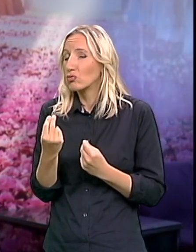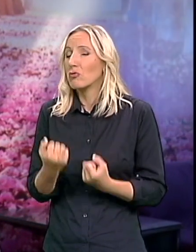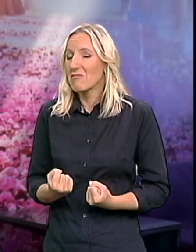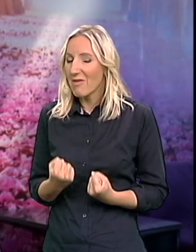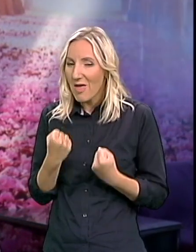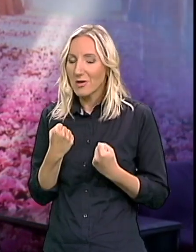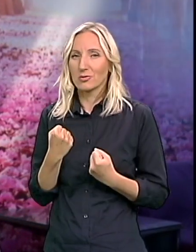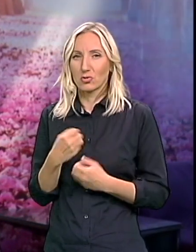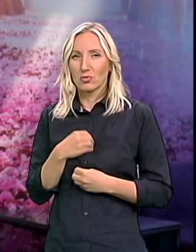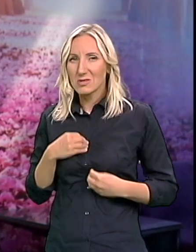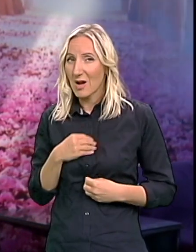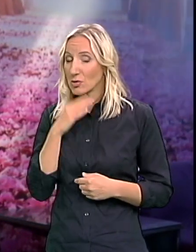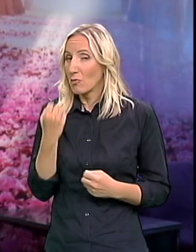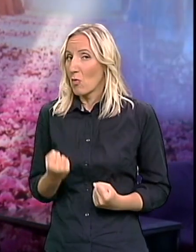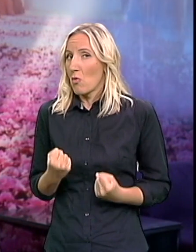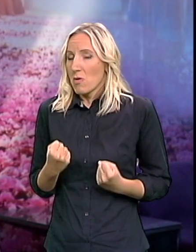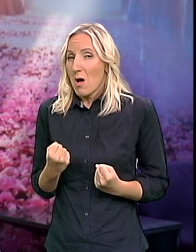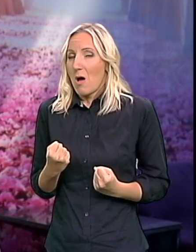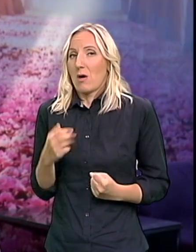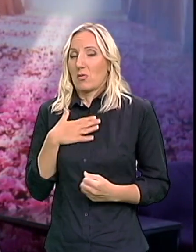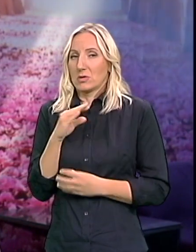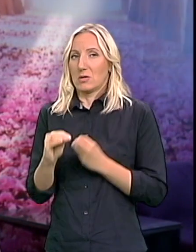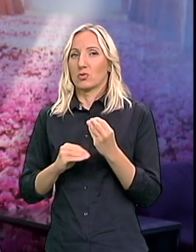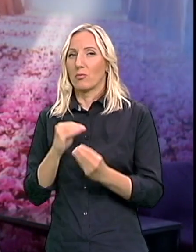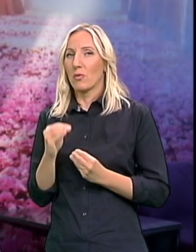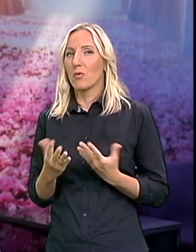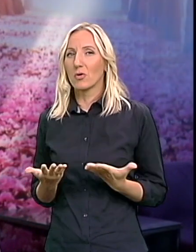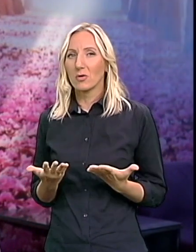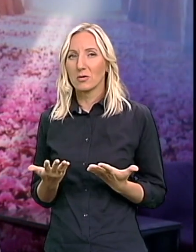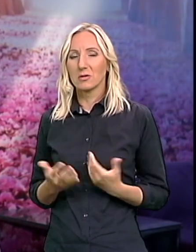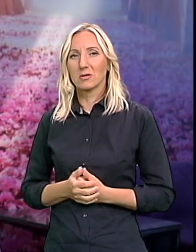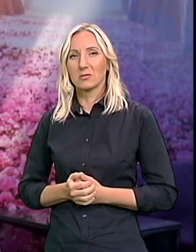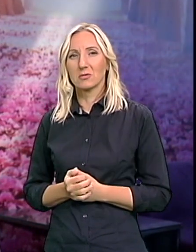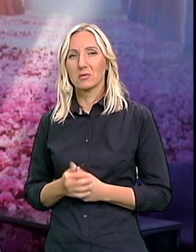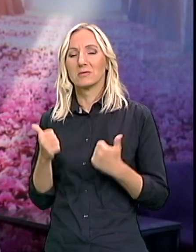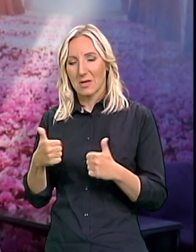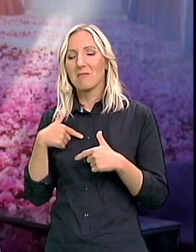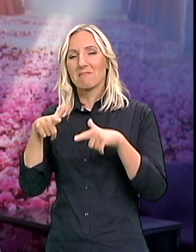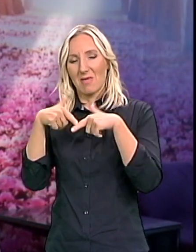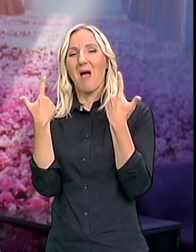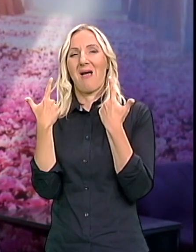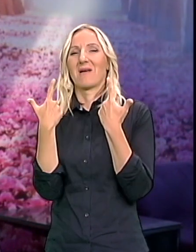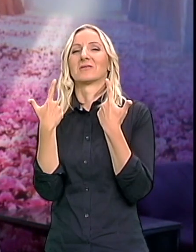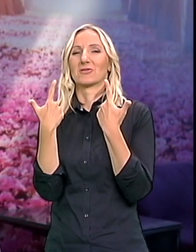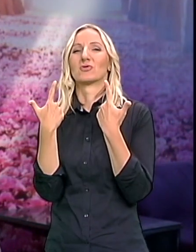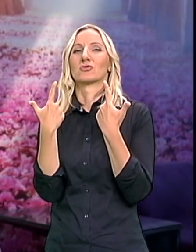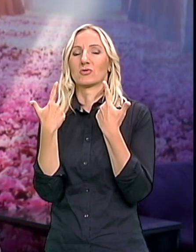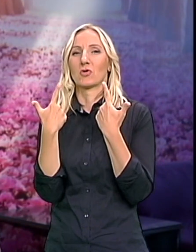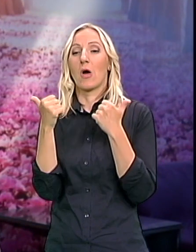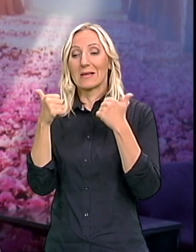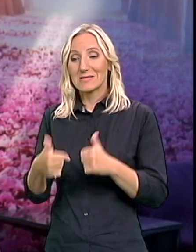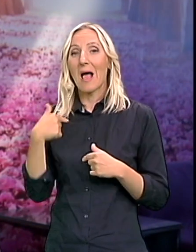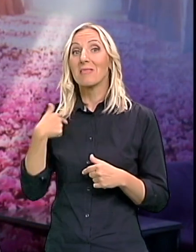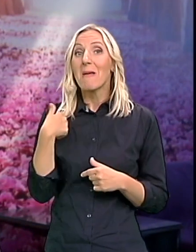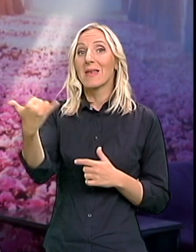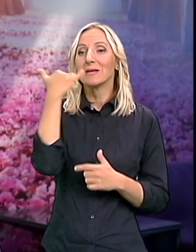Jako za nas Mislim prosto Znate imate problem Sad je meni jasno Kad naprimjer Zovu baki